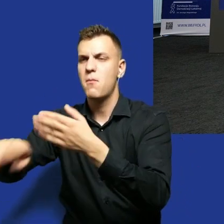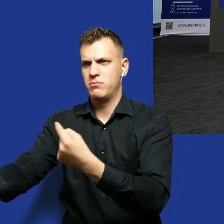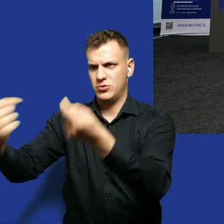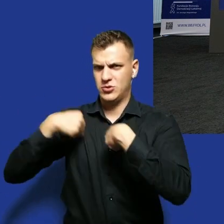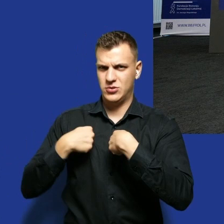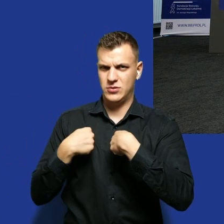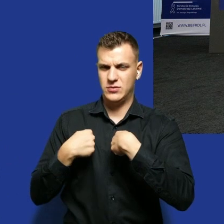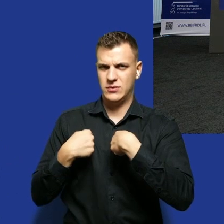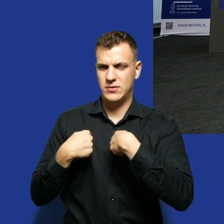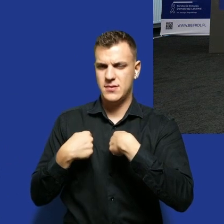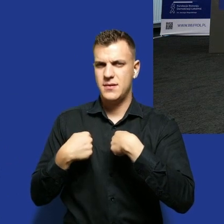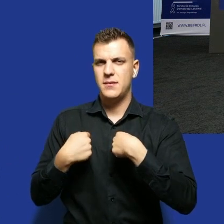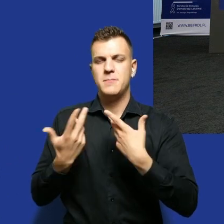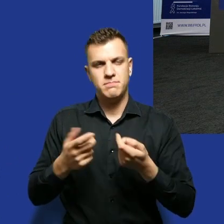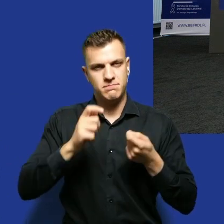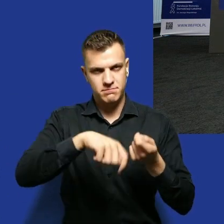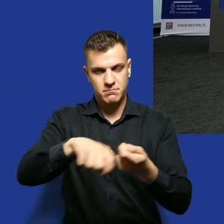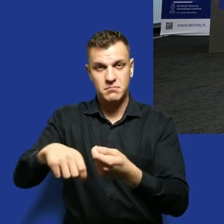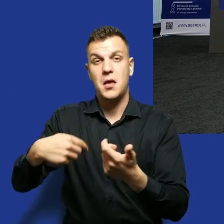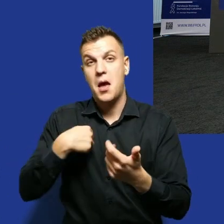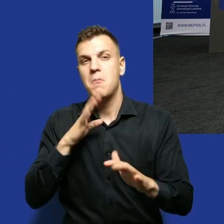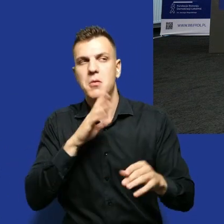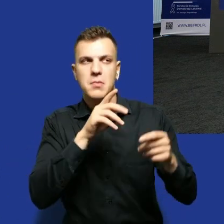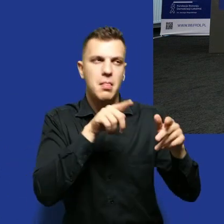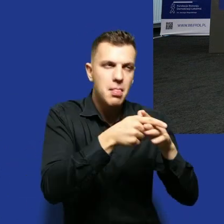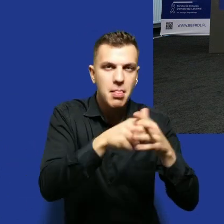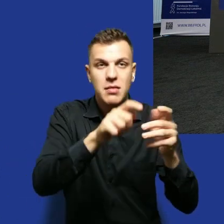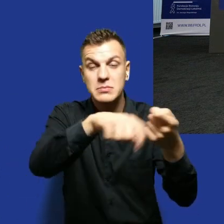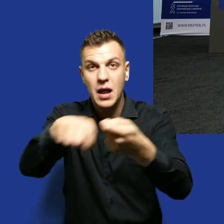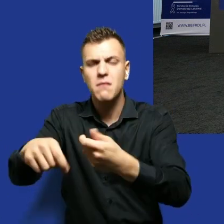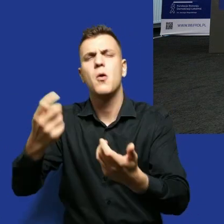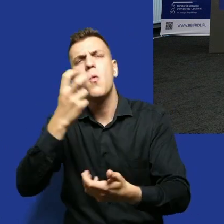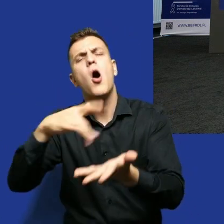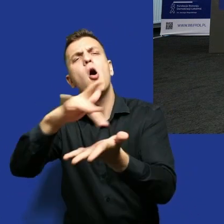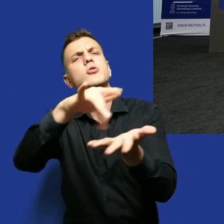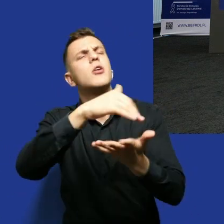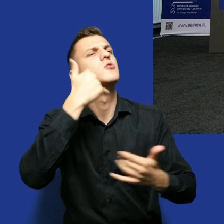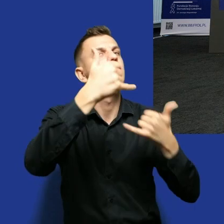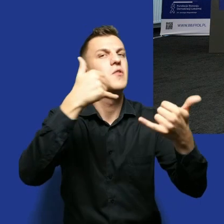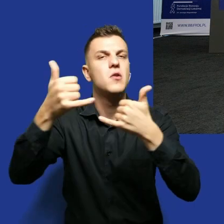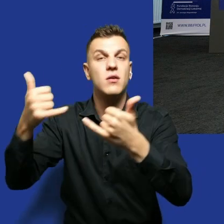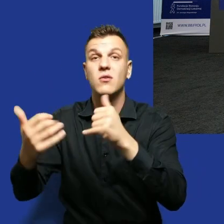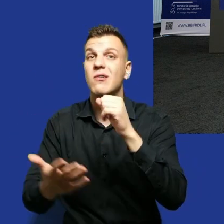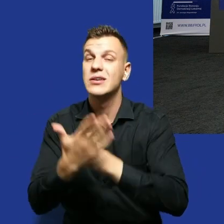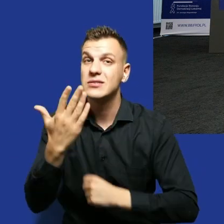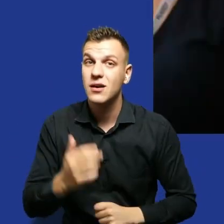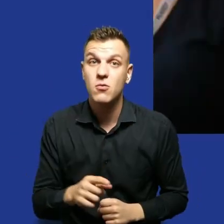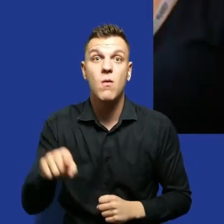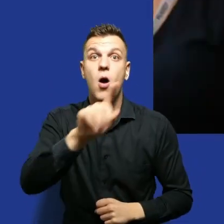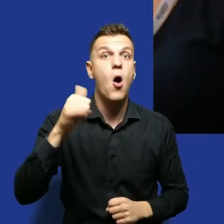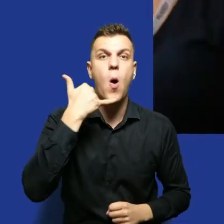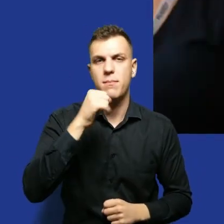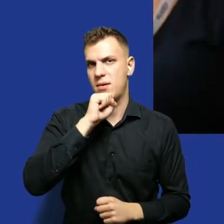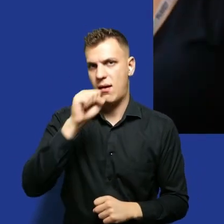więc pozwoliłam sobie być takim watchdogiem i podzwonić sobie po ośrodkach okazało się że nikt telefonu